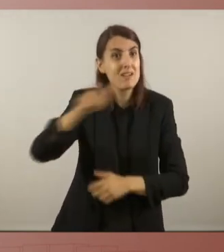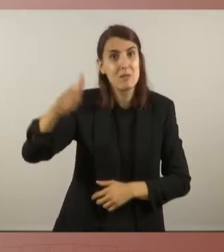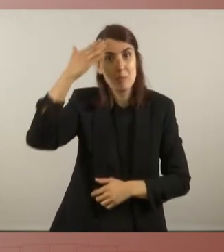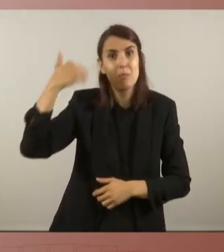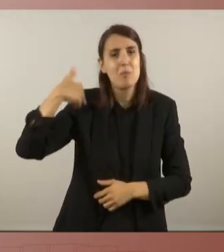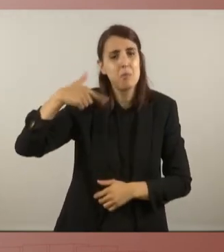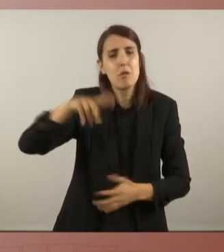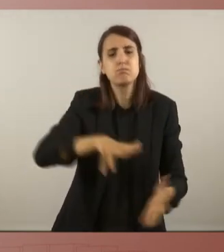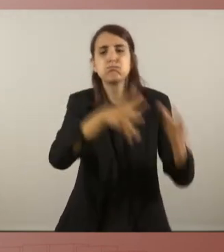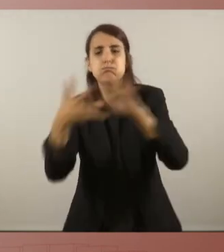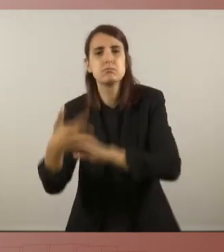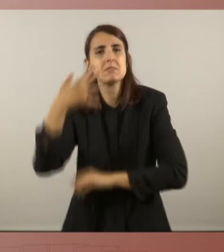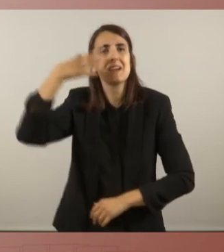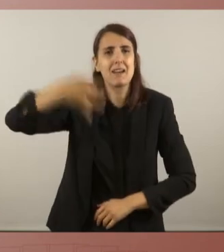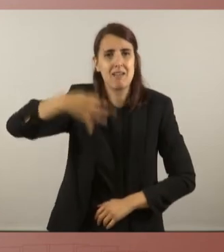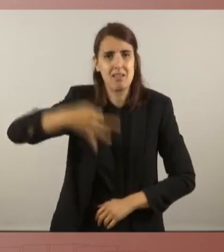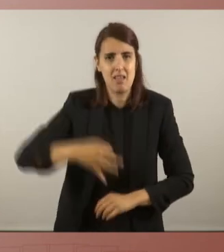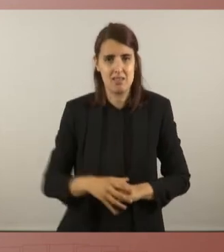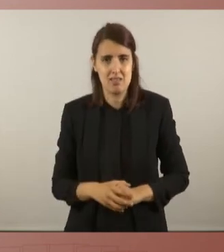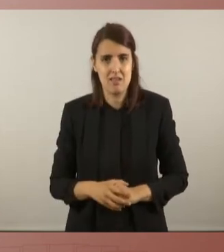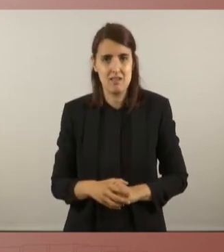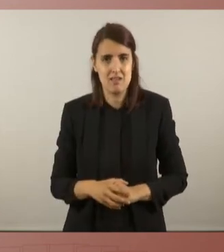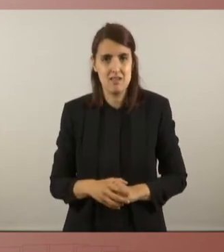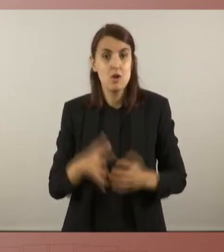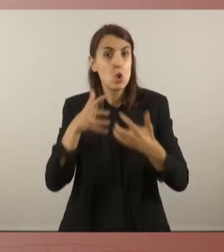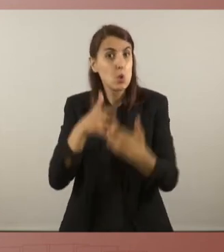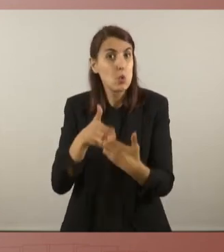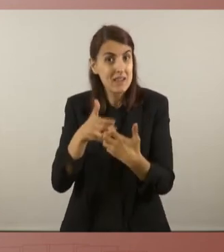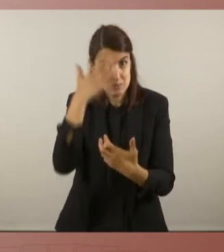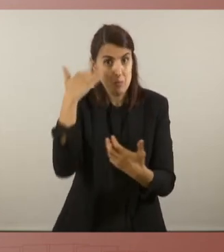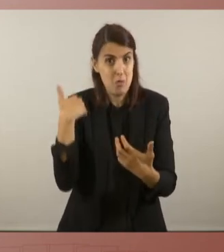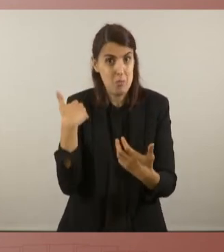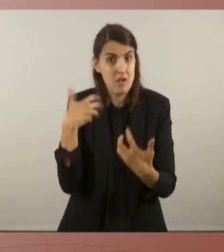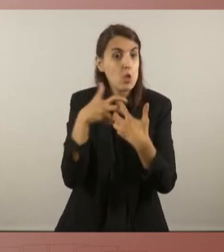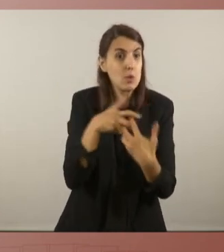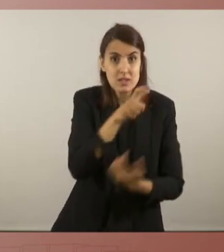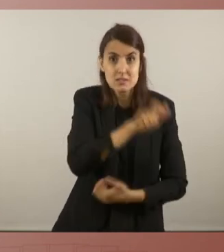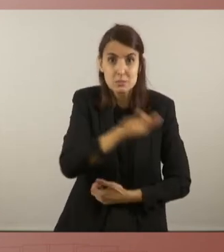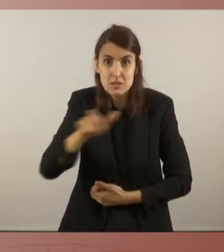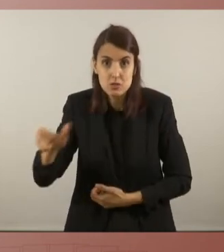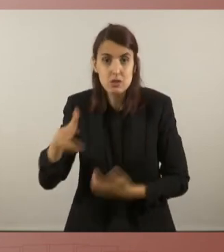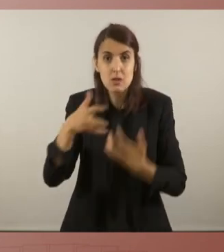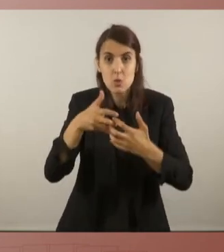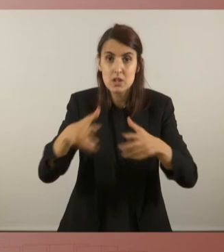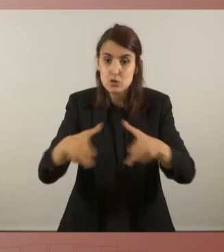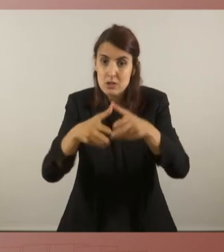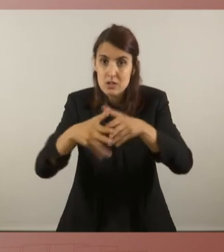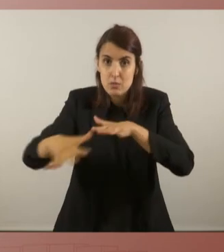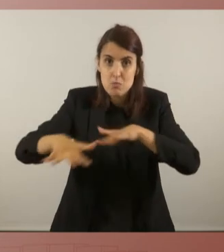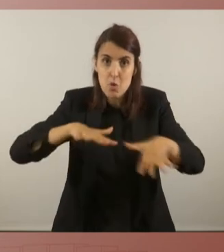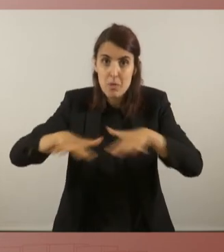plasmar-se en realitats. Les lluites del poble, les lluites de la gent, les lluites de la societat mobilitzada